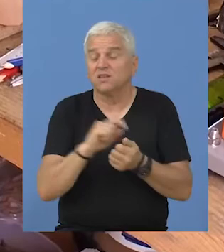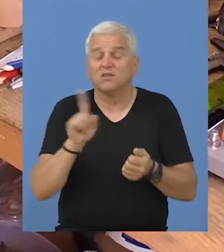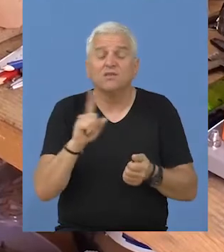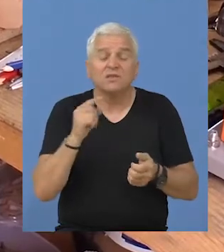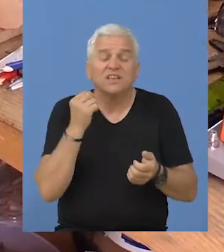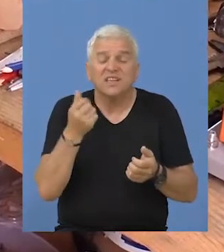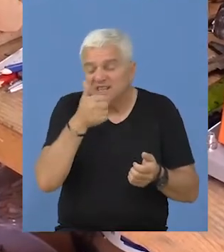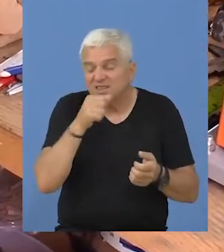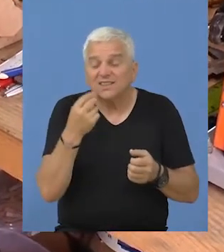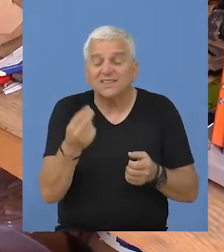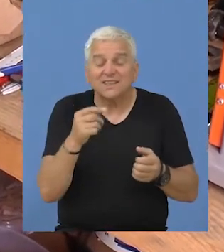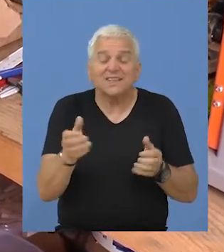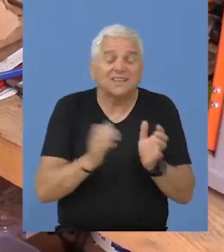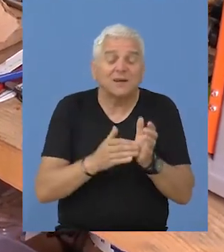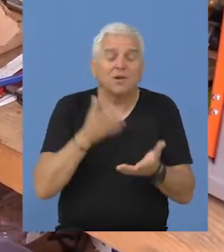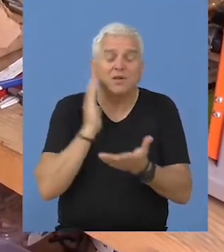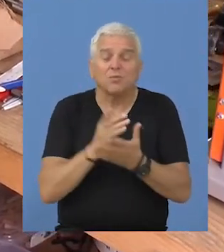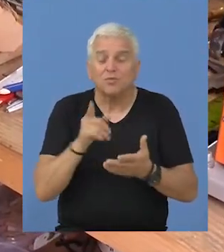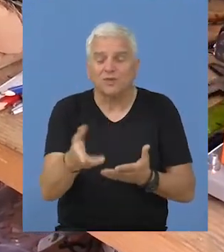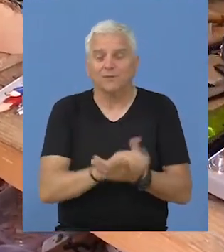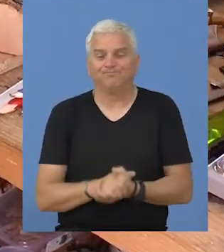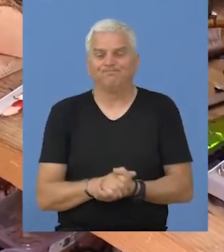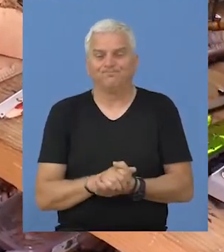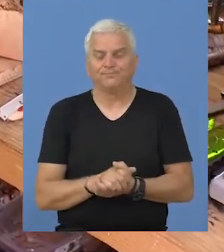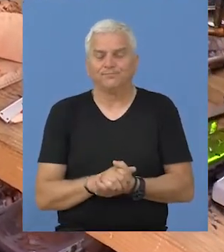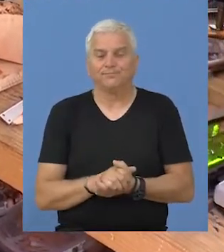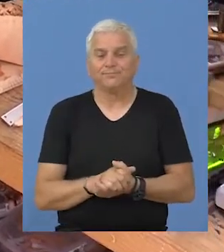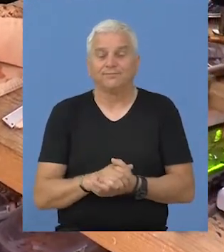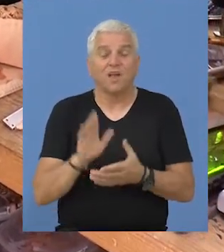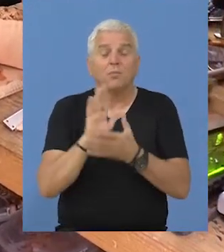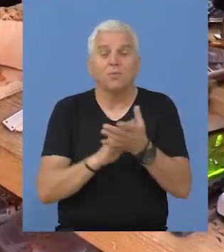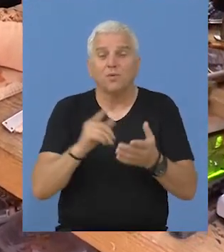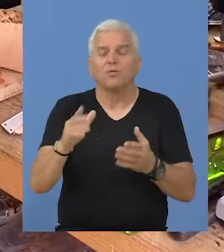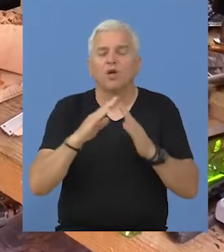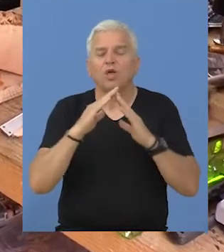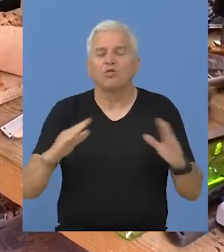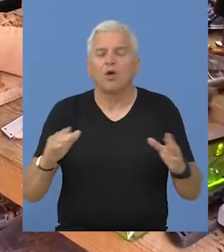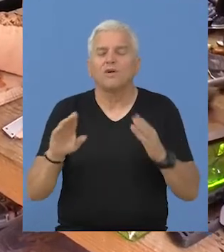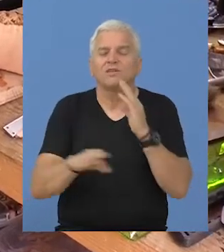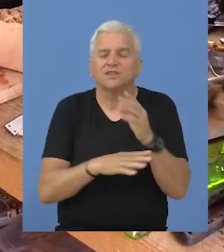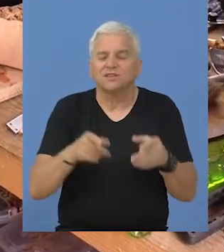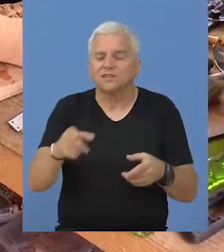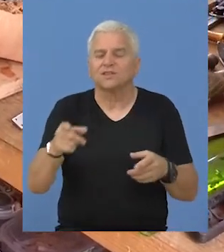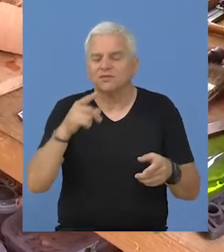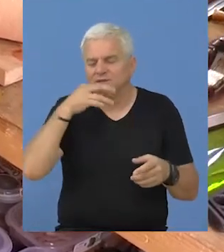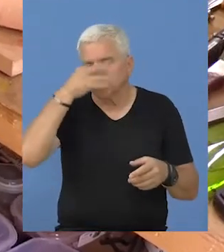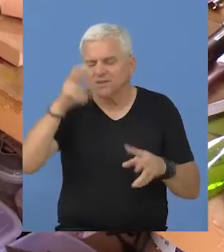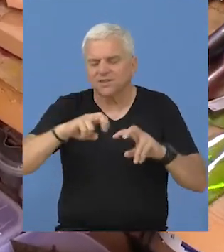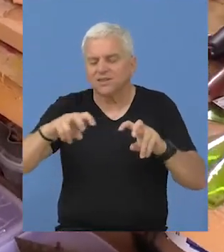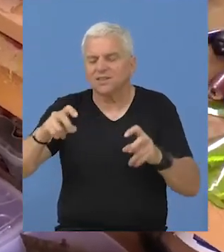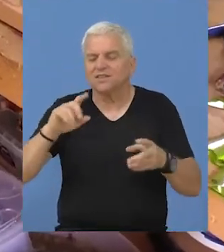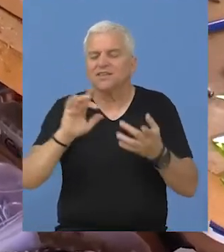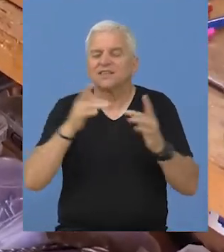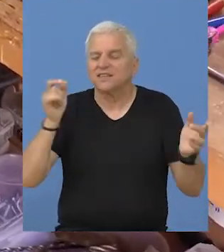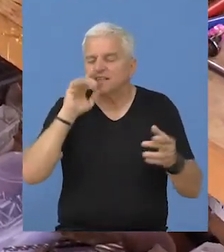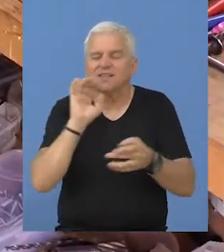sve to nije to što bi trebalo da bude. Krenete od domaćih drva, krenete da istražujete